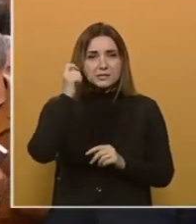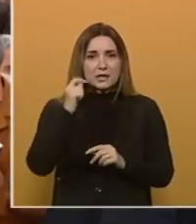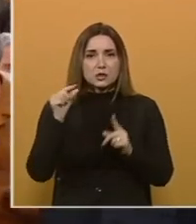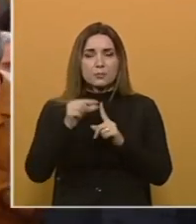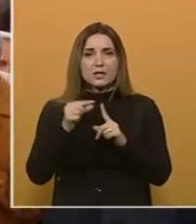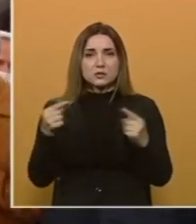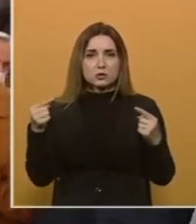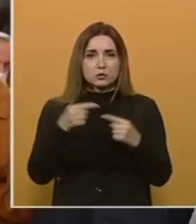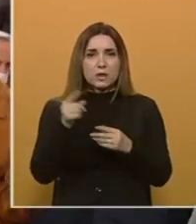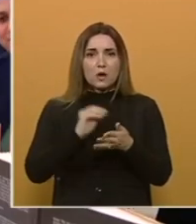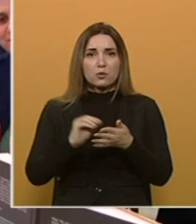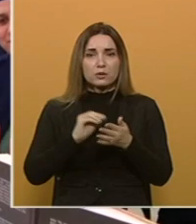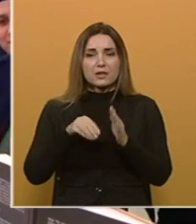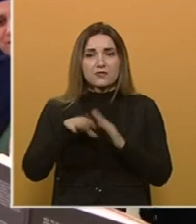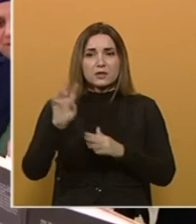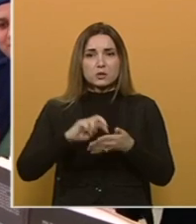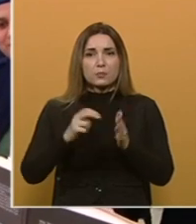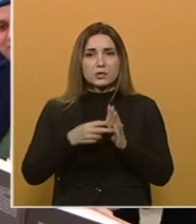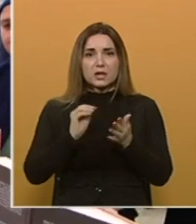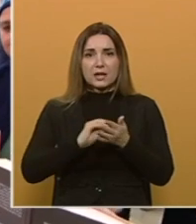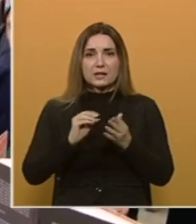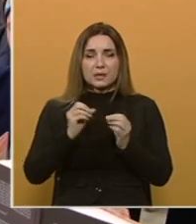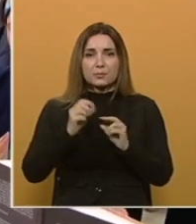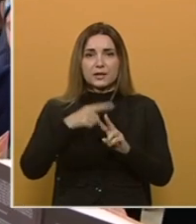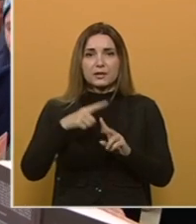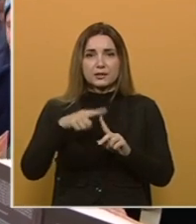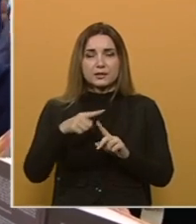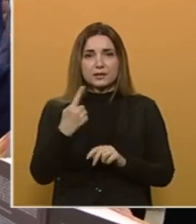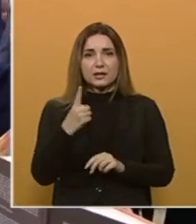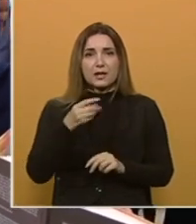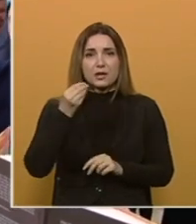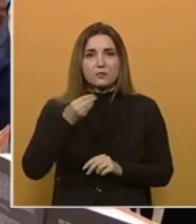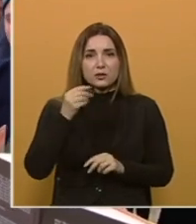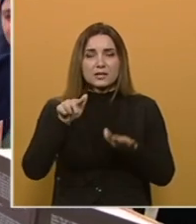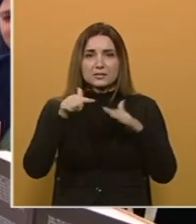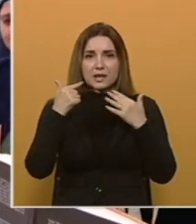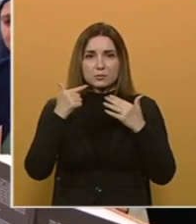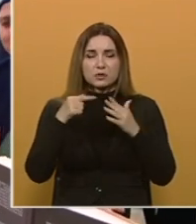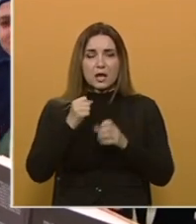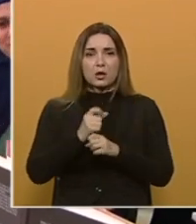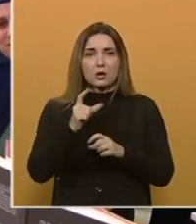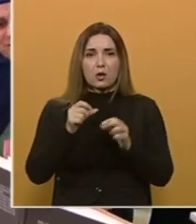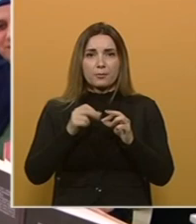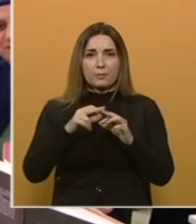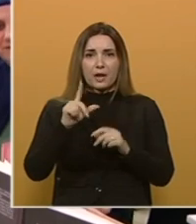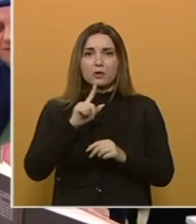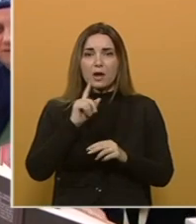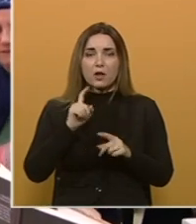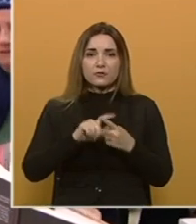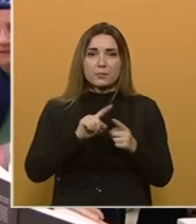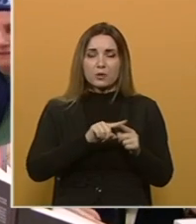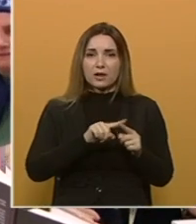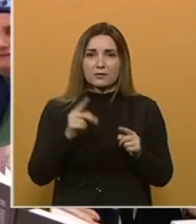sukoba. Urednik je vanjsko-političke redakcije BHT-1 i urednik i voditelj sedmične emisije Global koja se emituje od februara